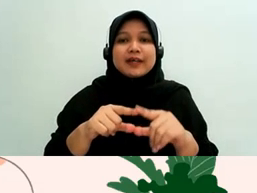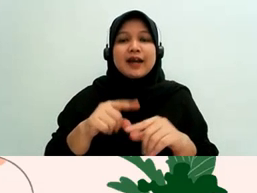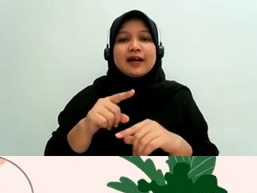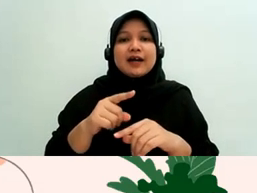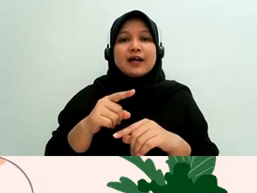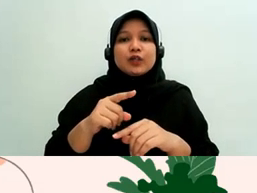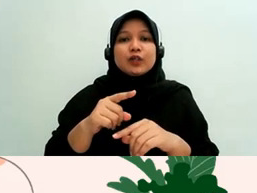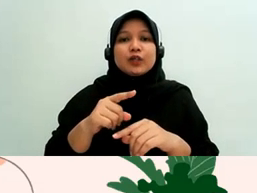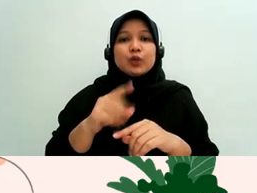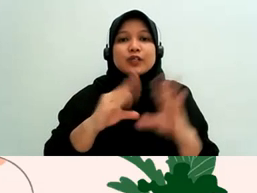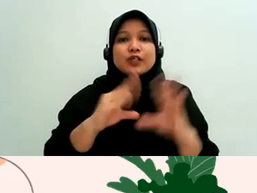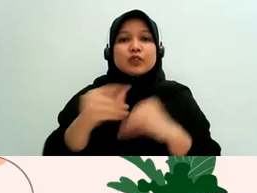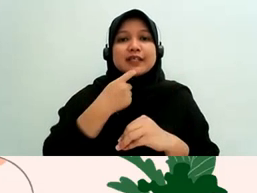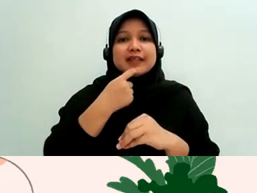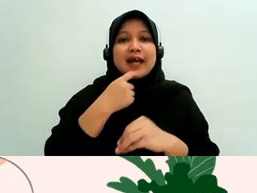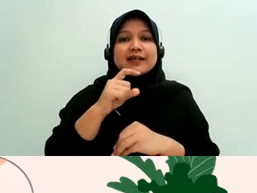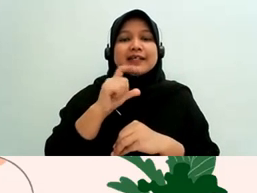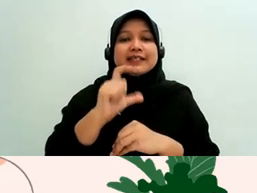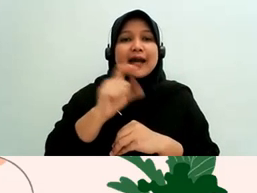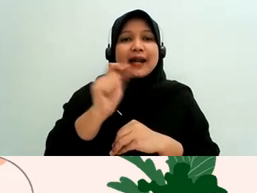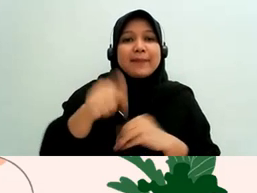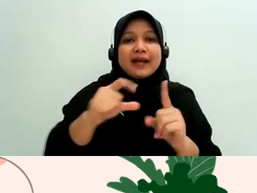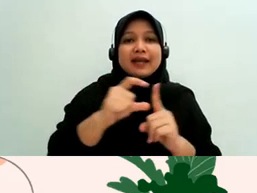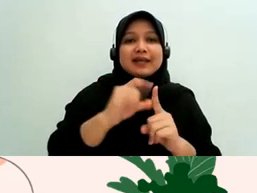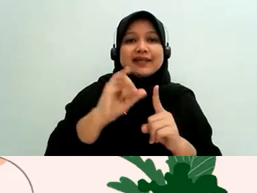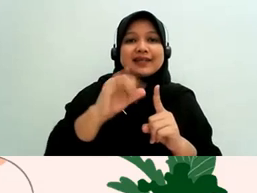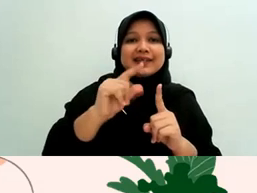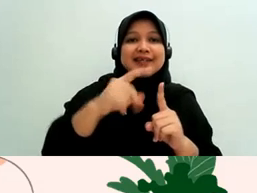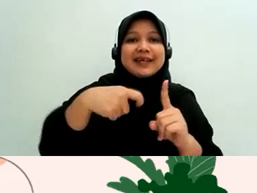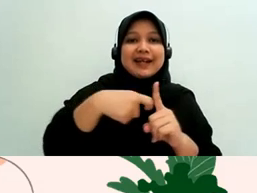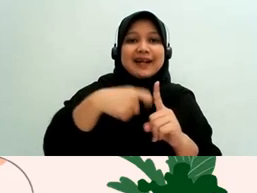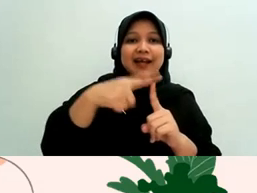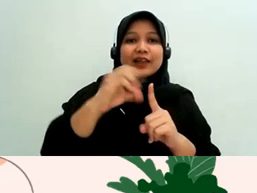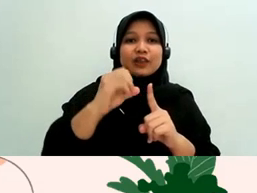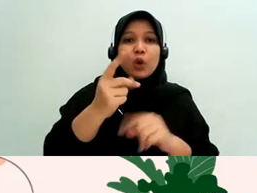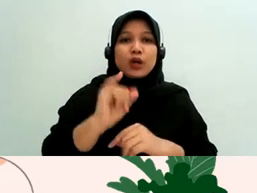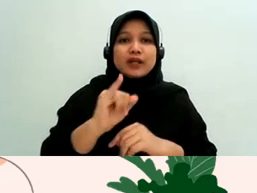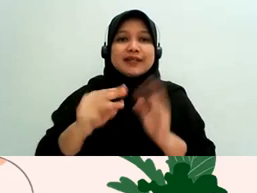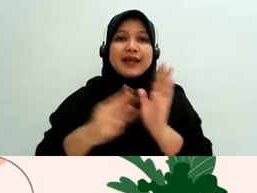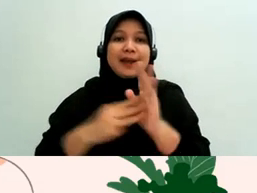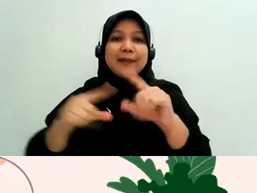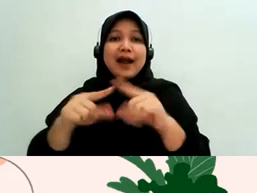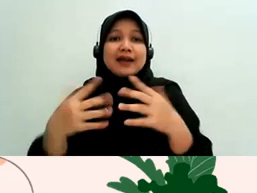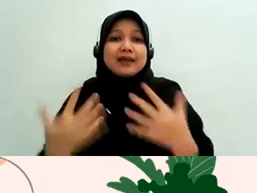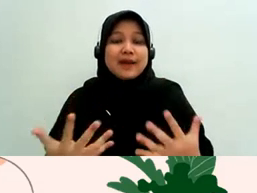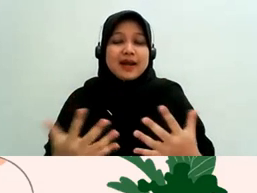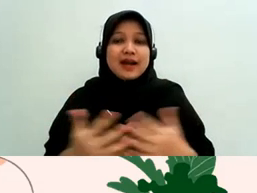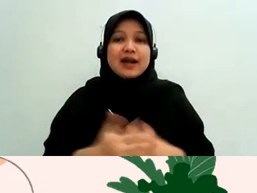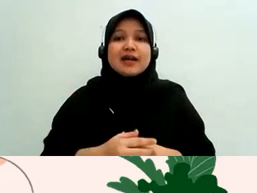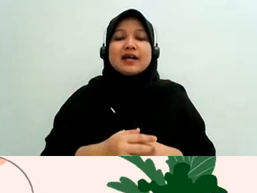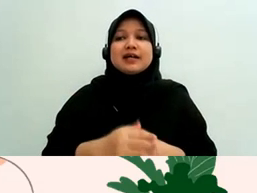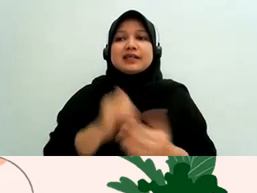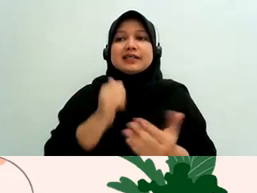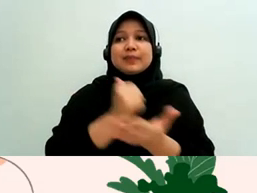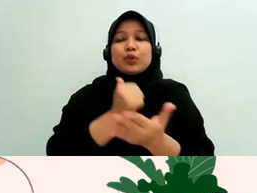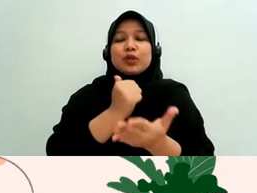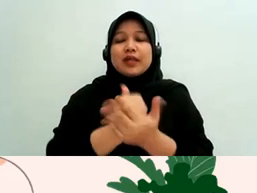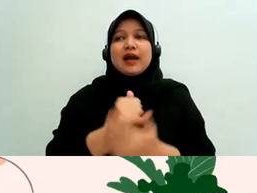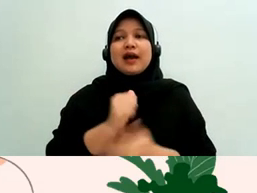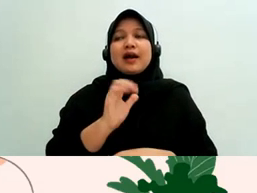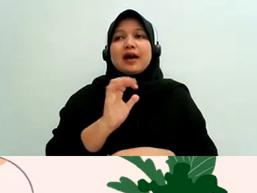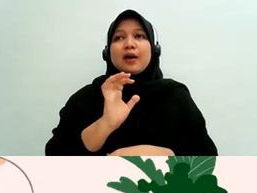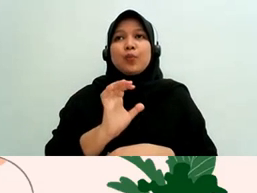ini karena banyak informasi yang sebenarnya menurut saya itu bisa kita pakai untuk jadi